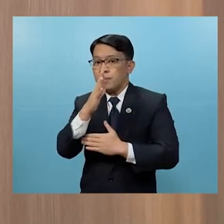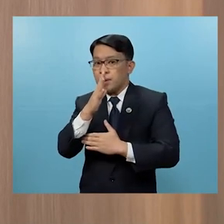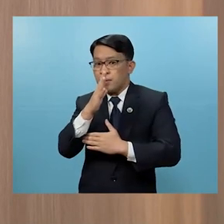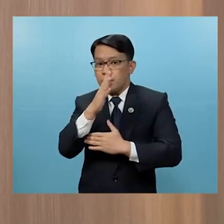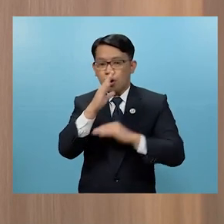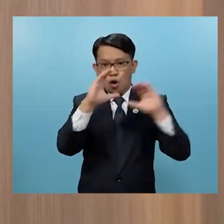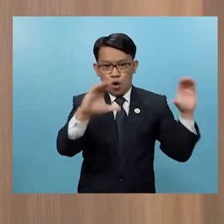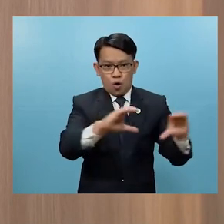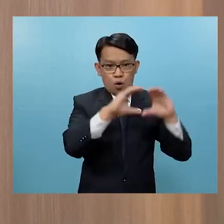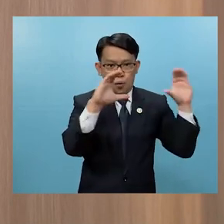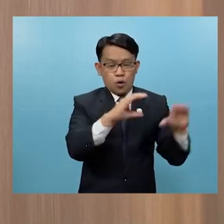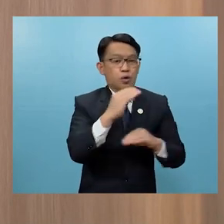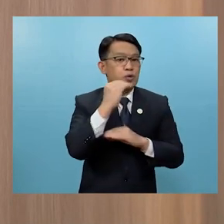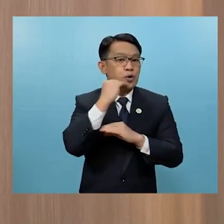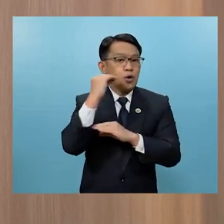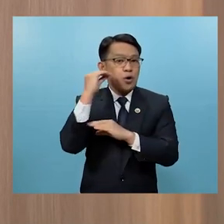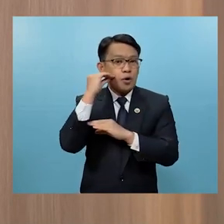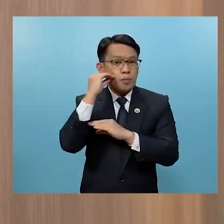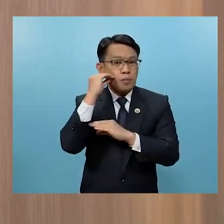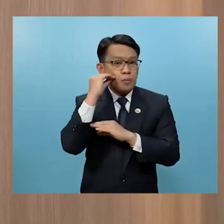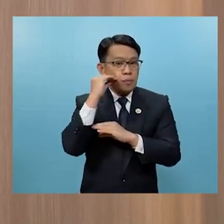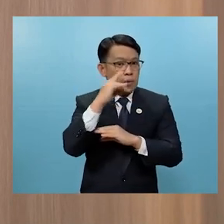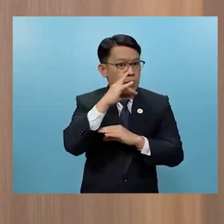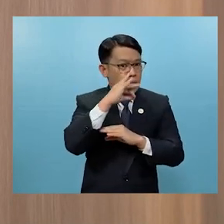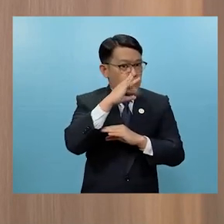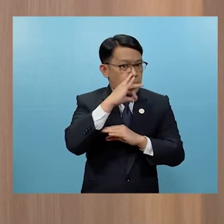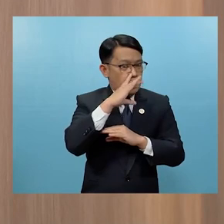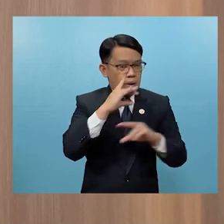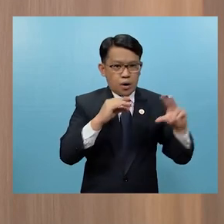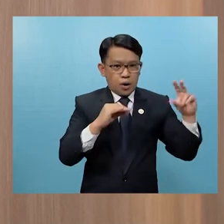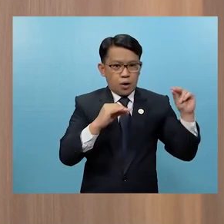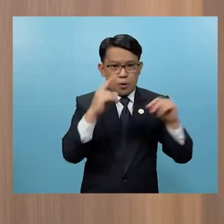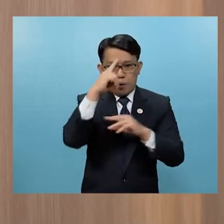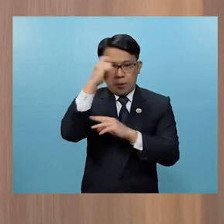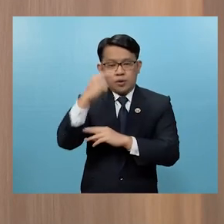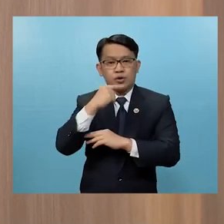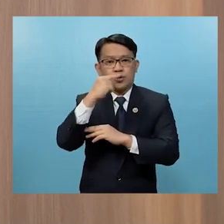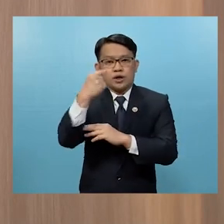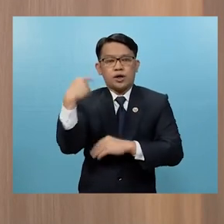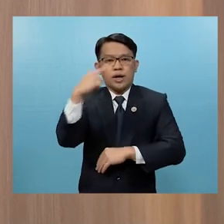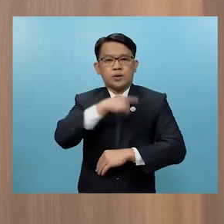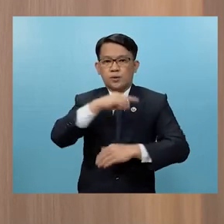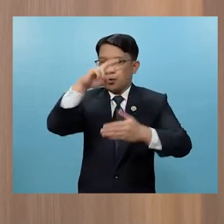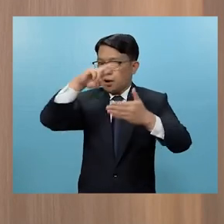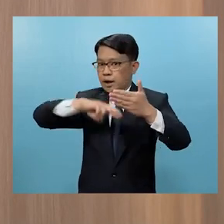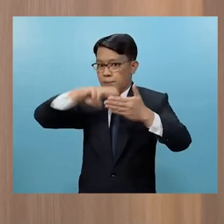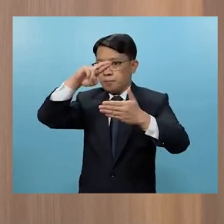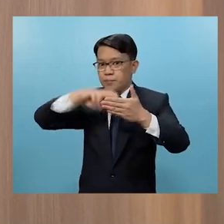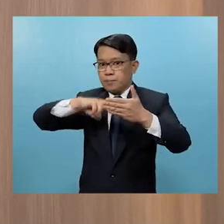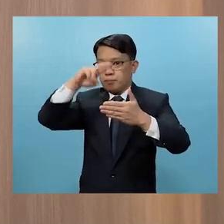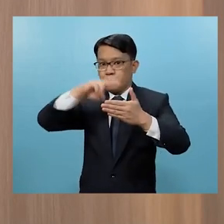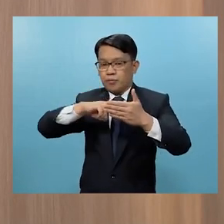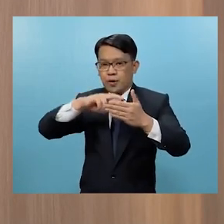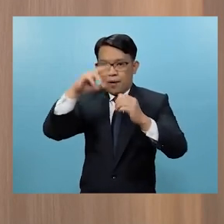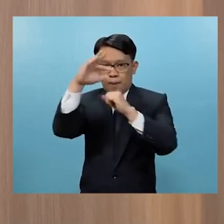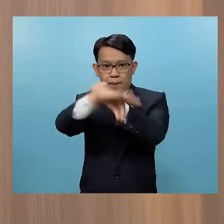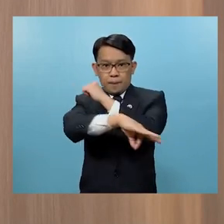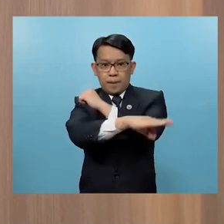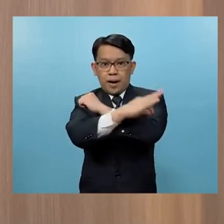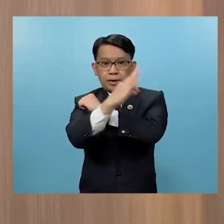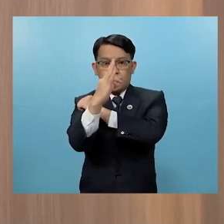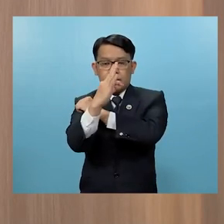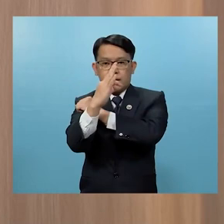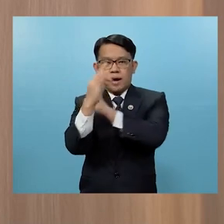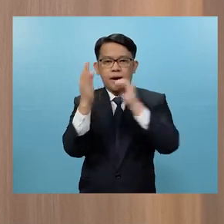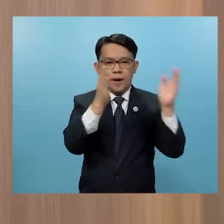ang mga gawain bahay sa kanyang mga kasambahay sapagkat ang sabi po sa ating binasa bago pasubikat ang